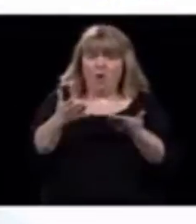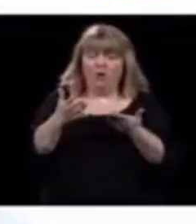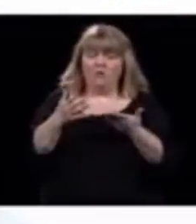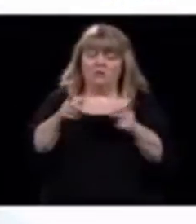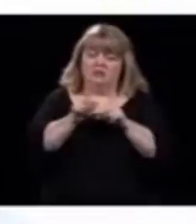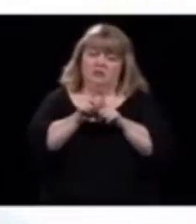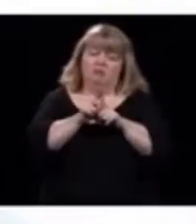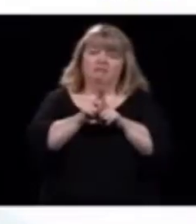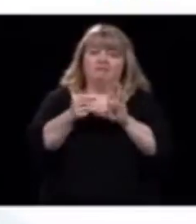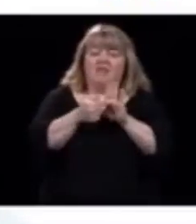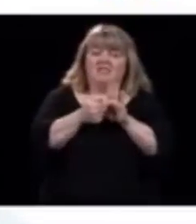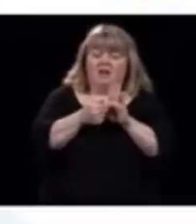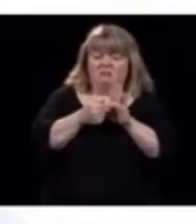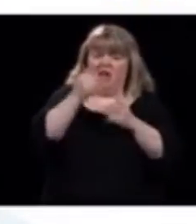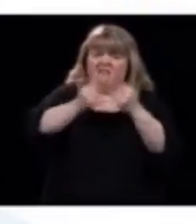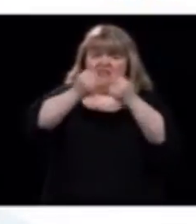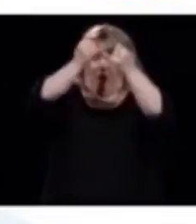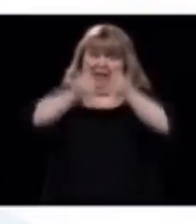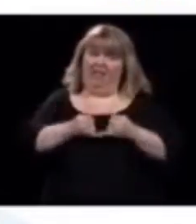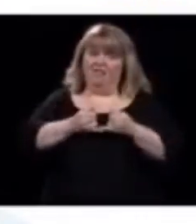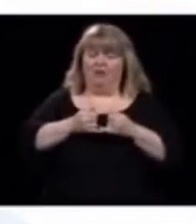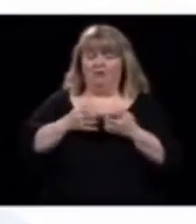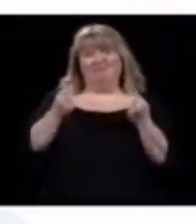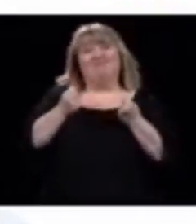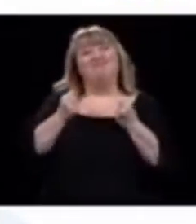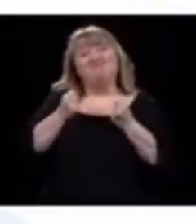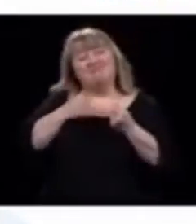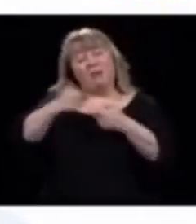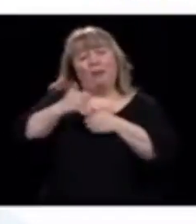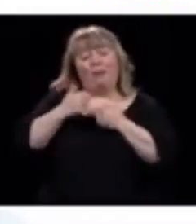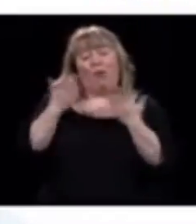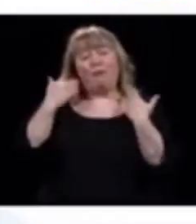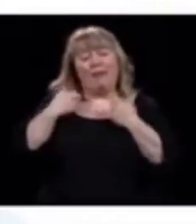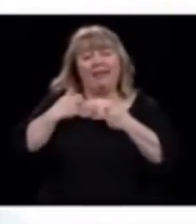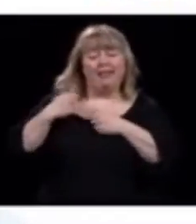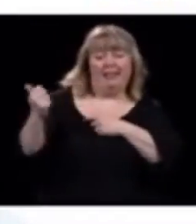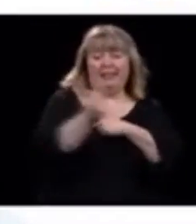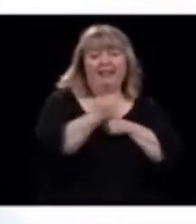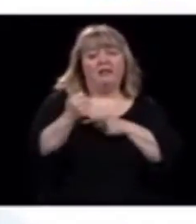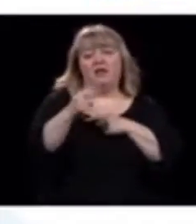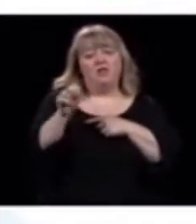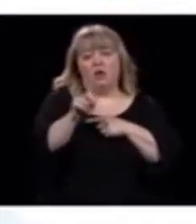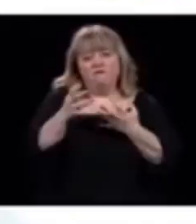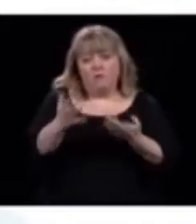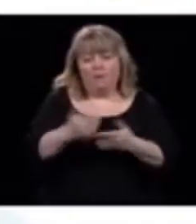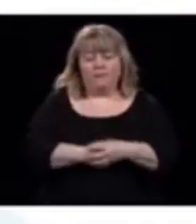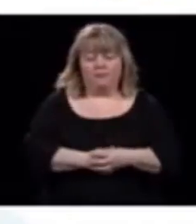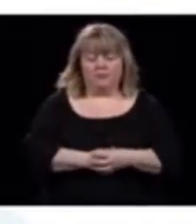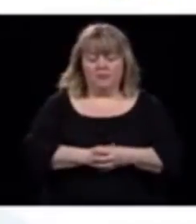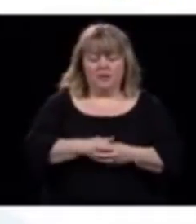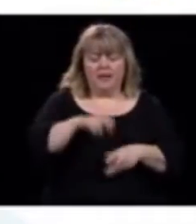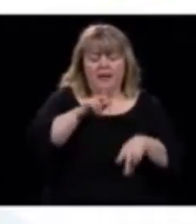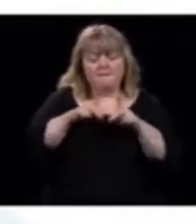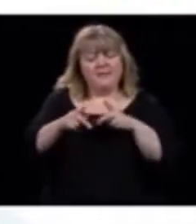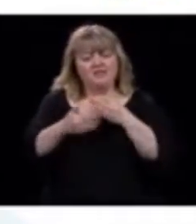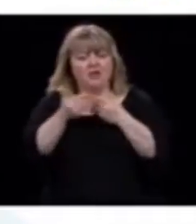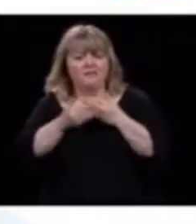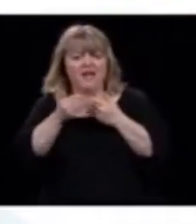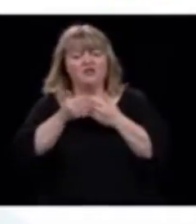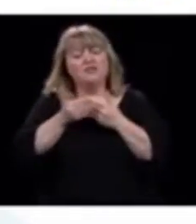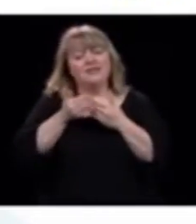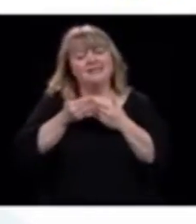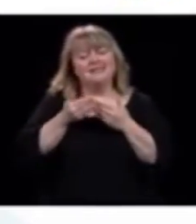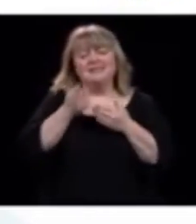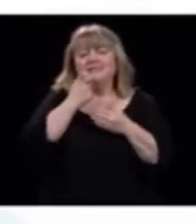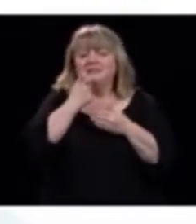particulier, là, la fin de semaine. Les personnes qui restent les plus vulnérables, ce sont nos aînés. Donc,